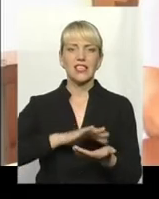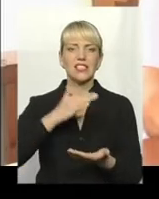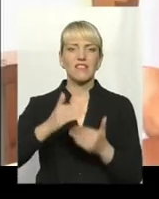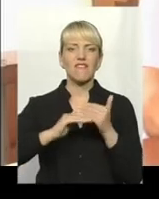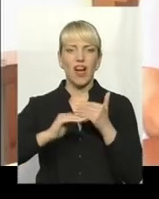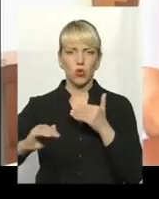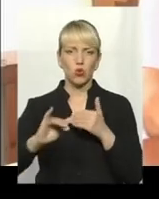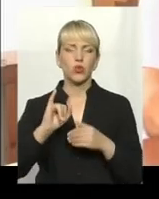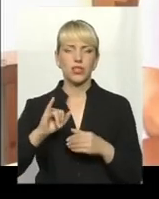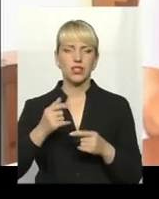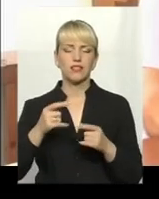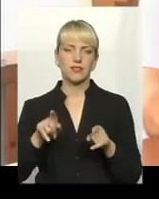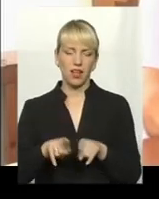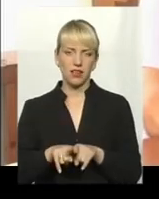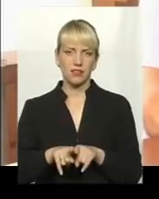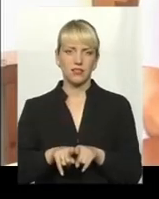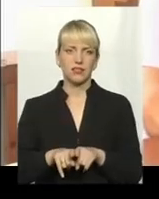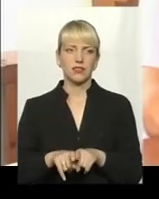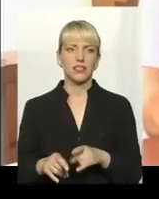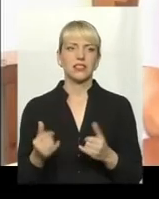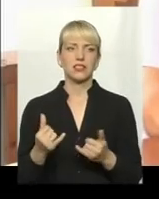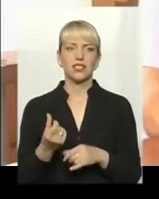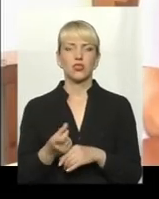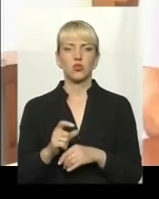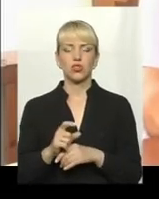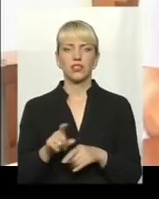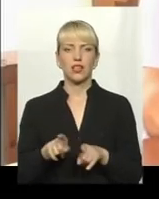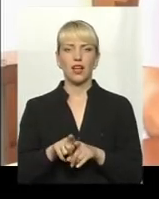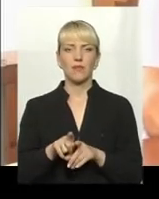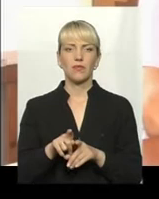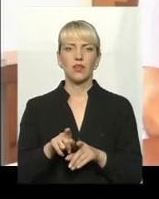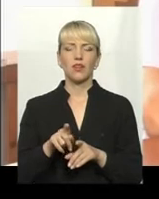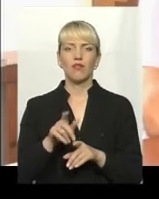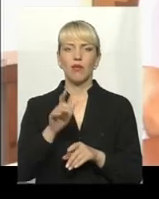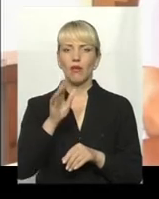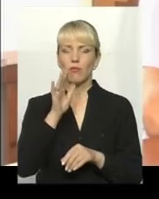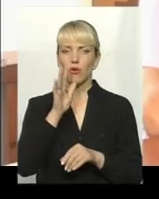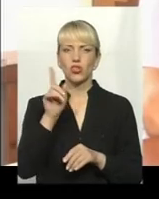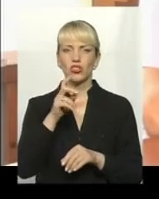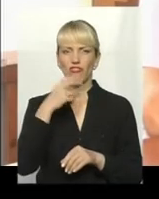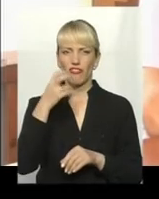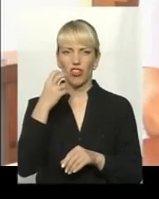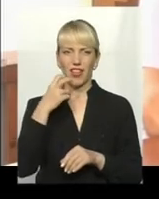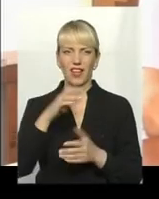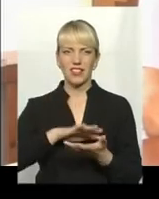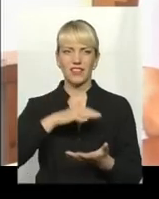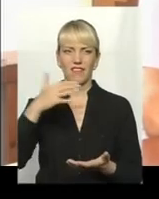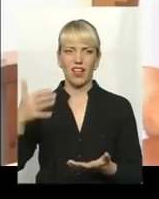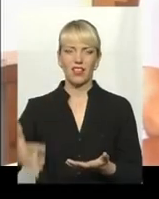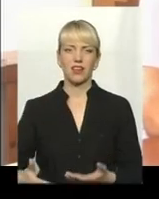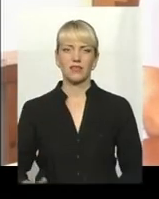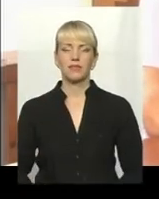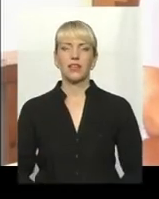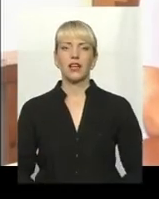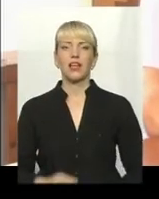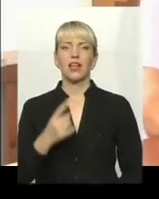зараз дуже така пора чути, свалка воняє. І раз